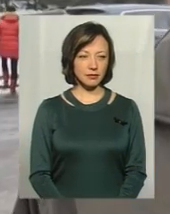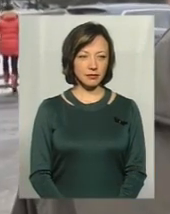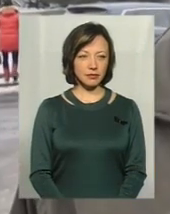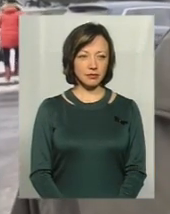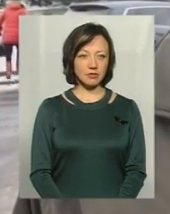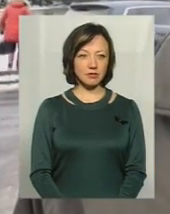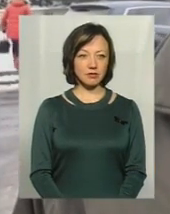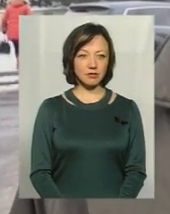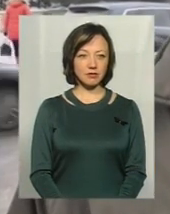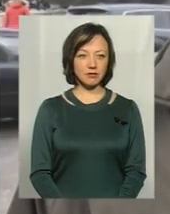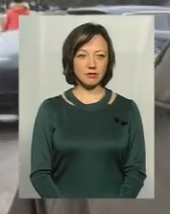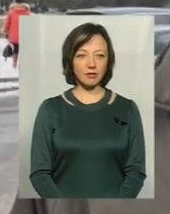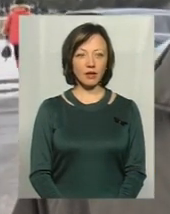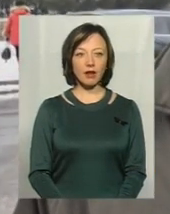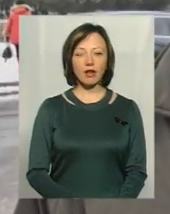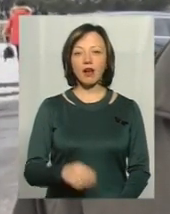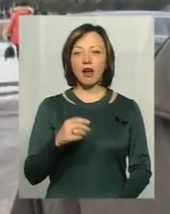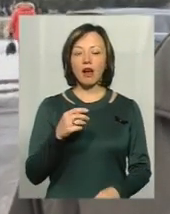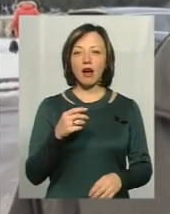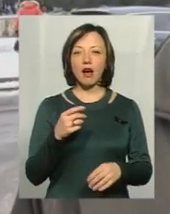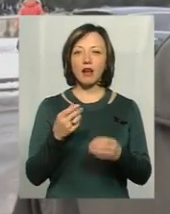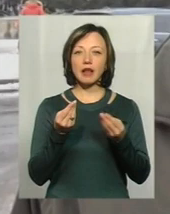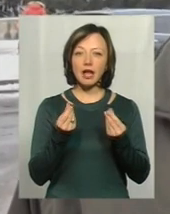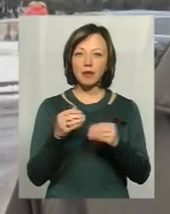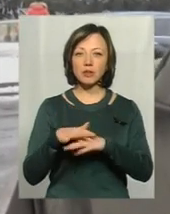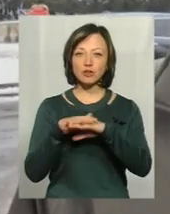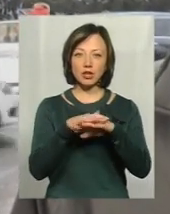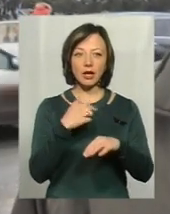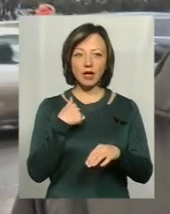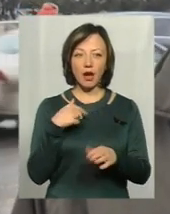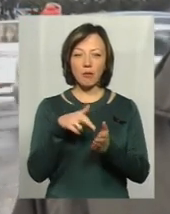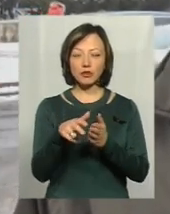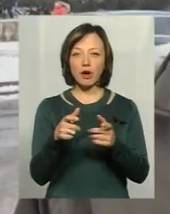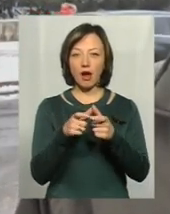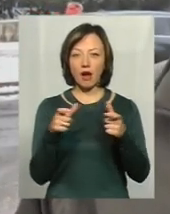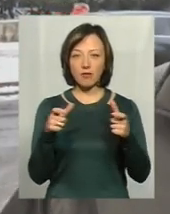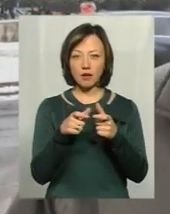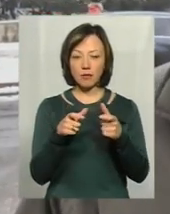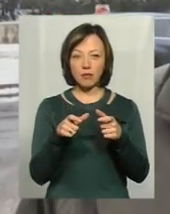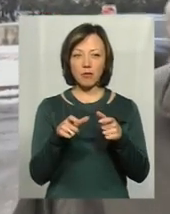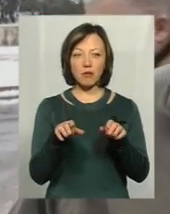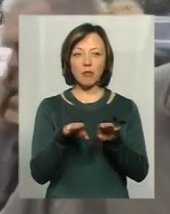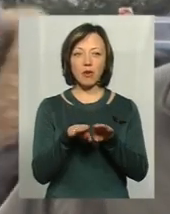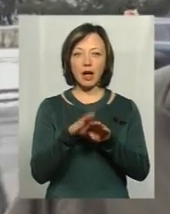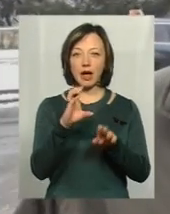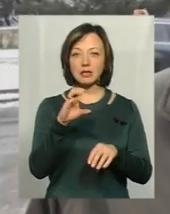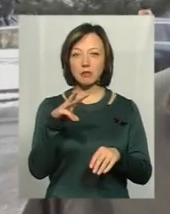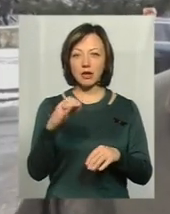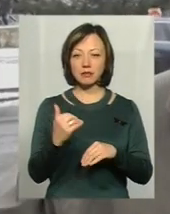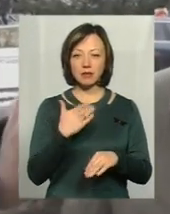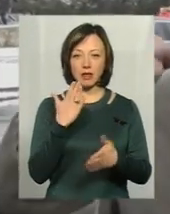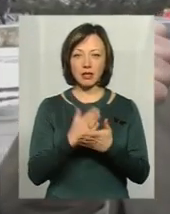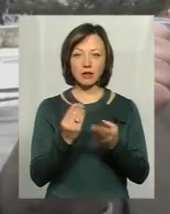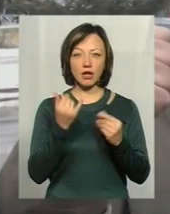Говорят, от ми вам перечислили деньги на карточку, я пішов в автомат, посмотріли, вроді би, то есть нет, смс-ка пришла, що є.